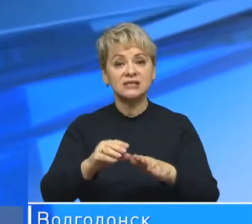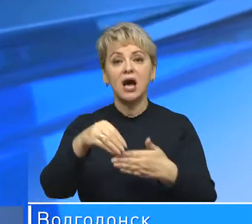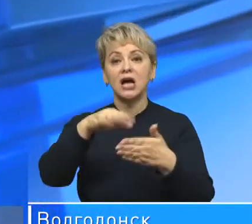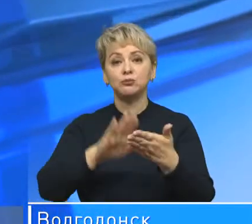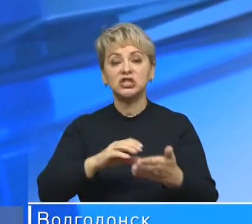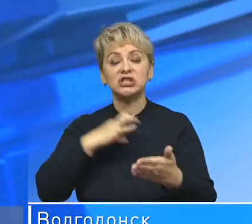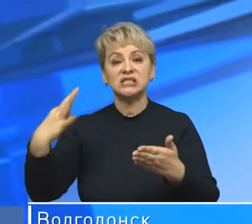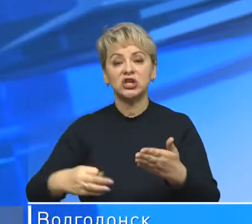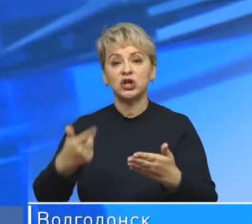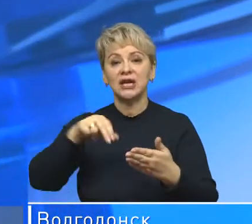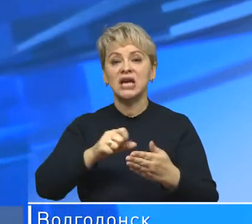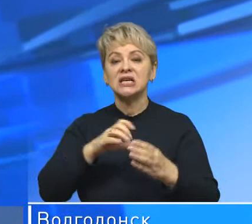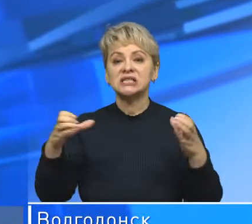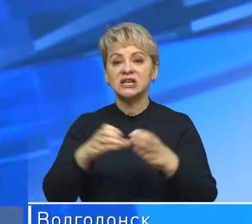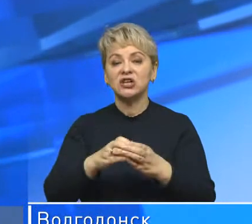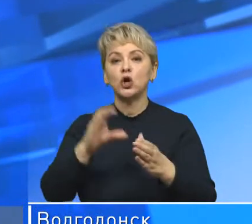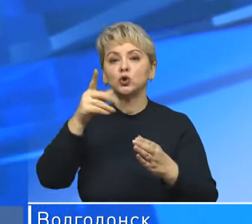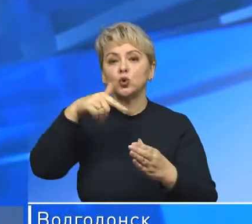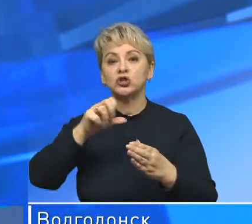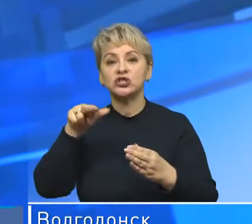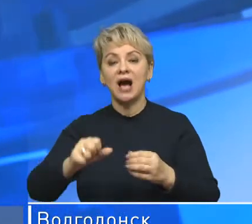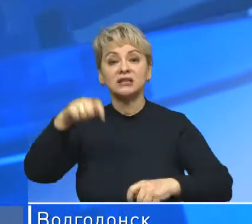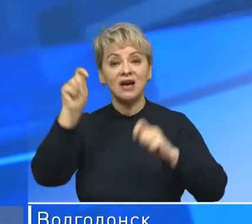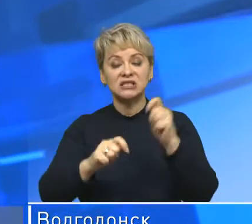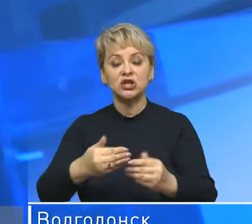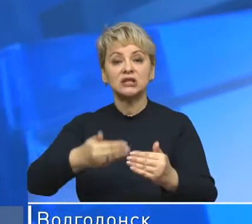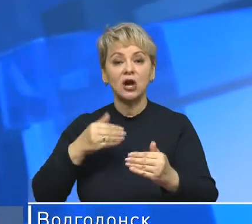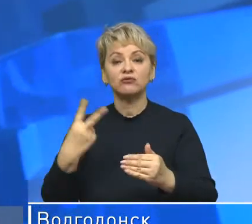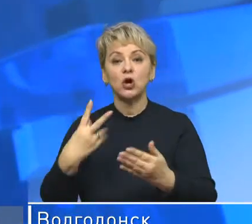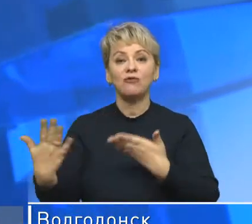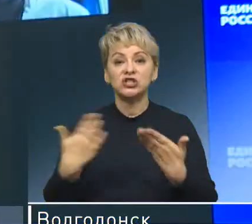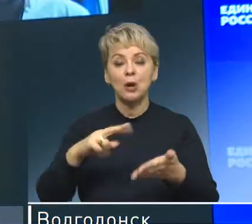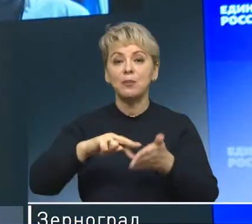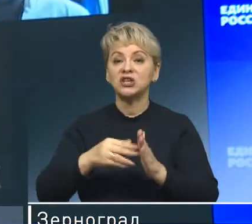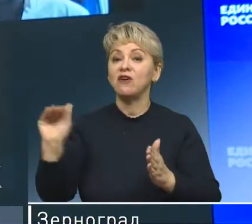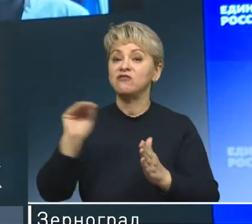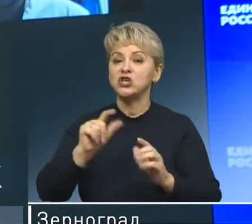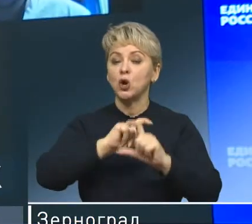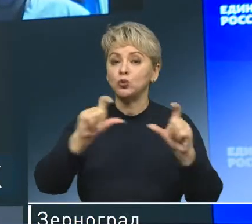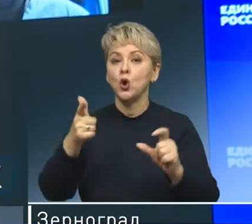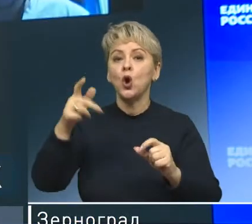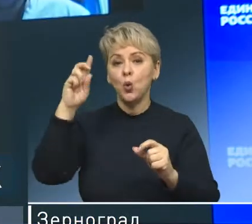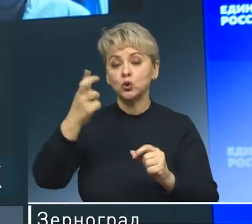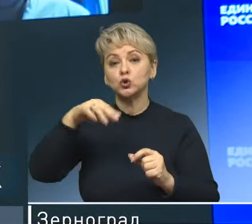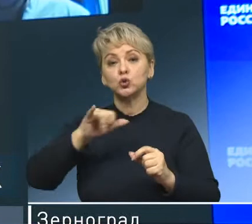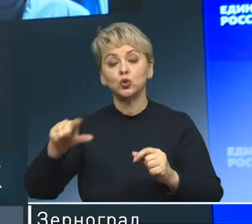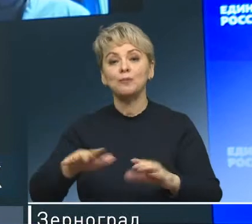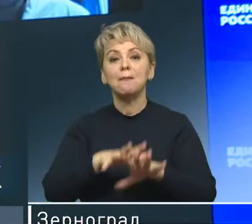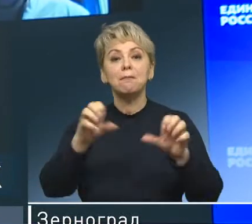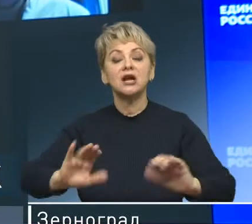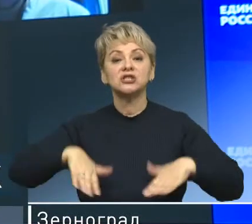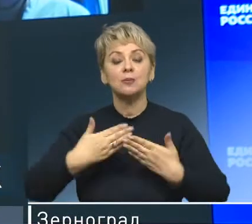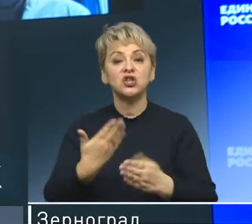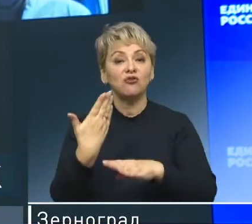отметил секретарь Генсовета Единой России Андрей Турчак на брифинге накануне второго чтения проекта федерального бюджета в Госдуме. Партия